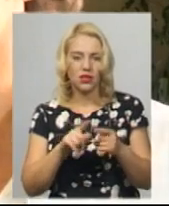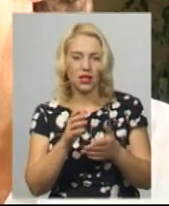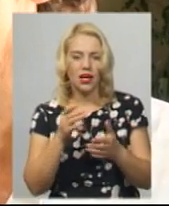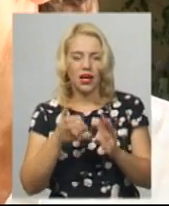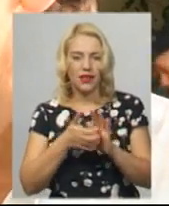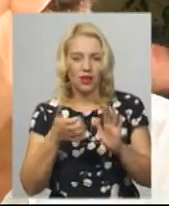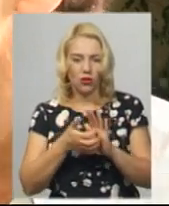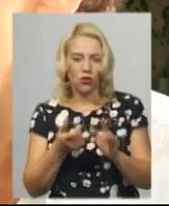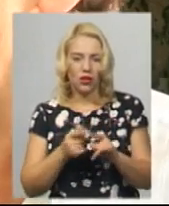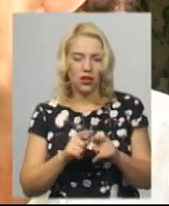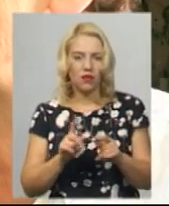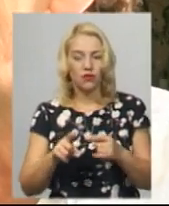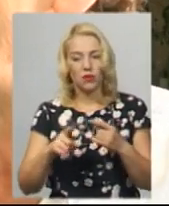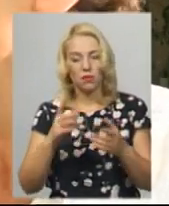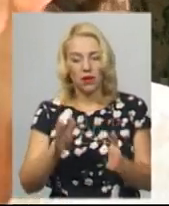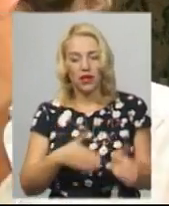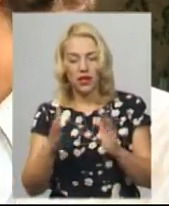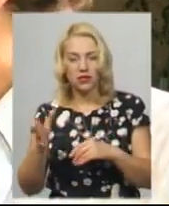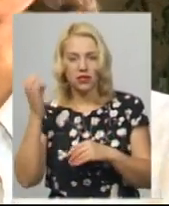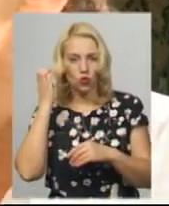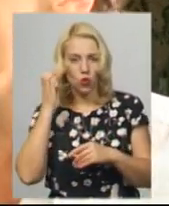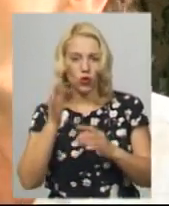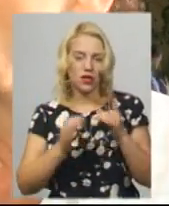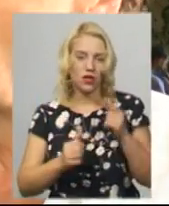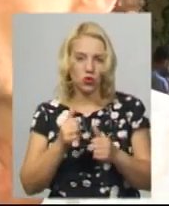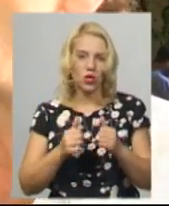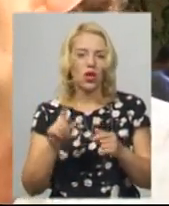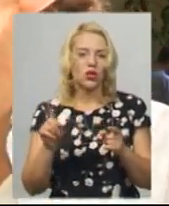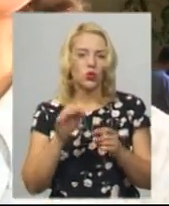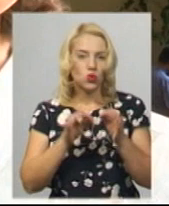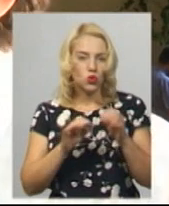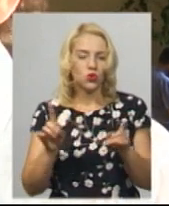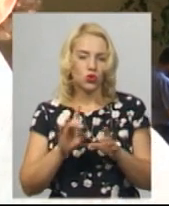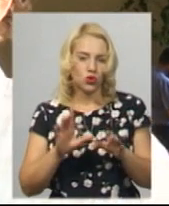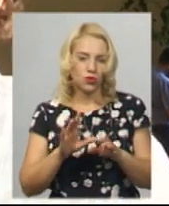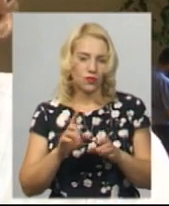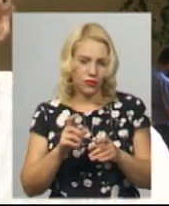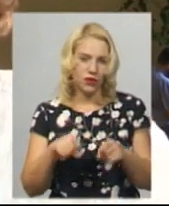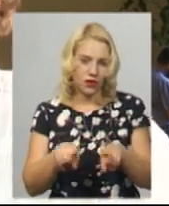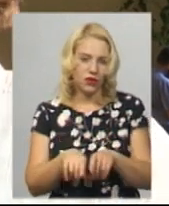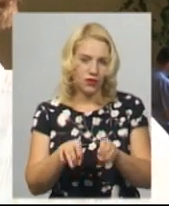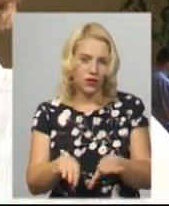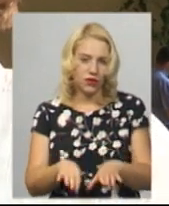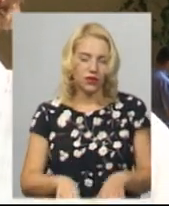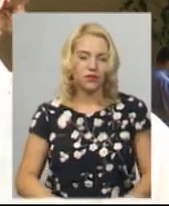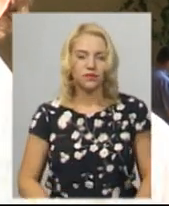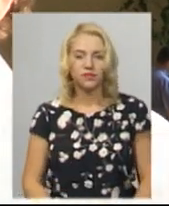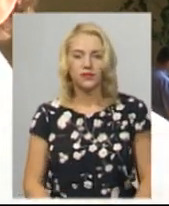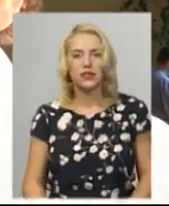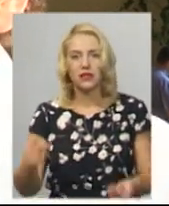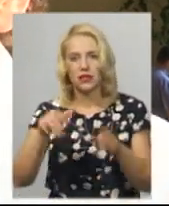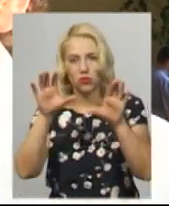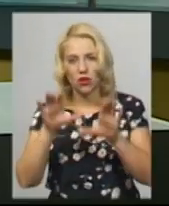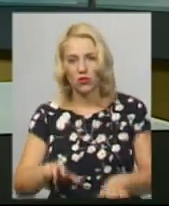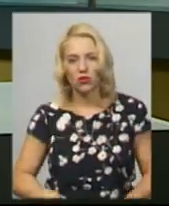слухання справи, щоб в наступному засіданні сторона обвинувачення і суд відповідно вирішили це питання в процесуальному порядку, згідно з законом.